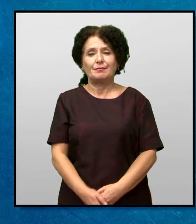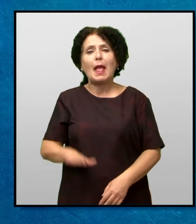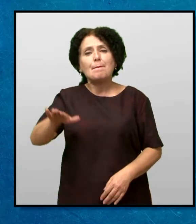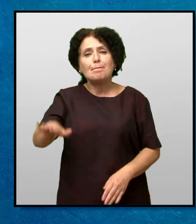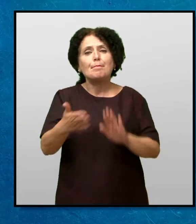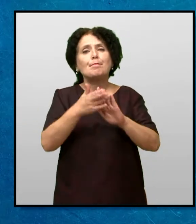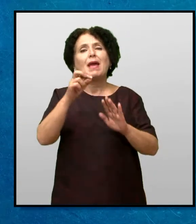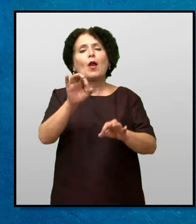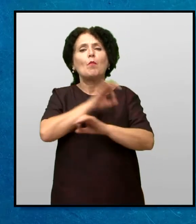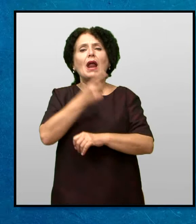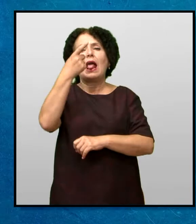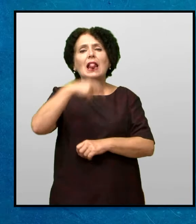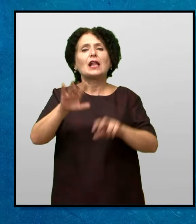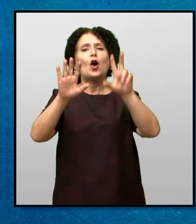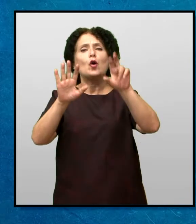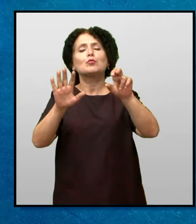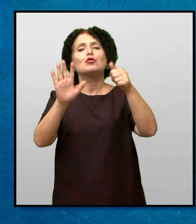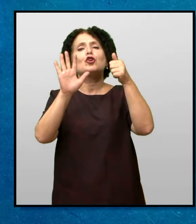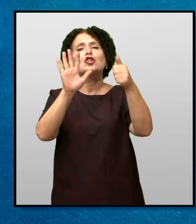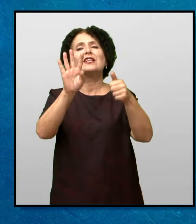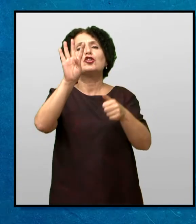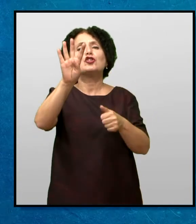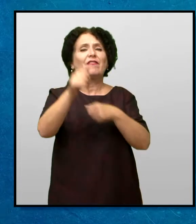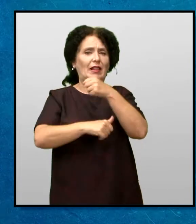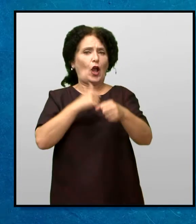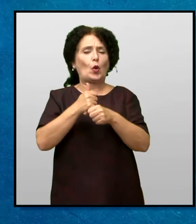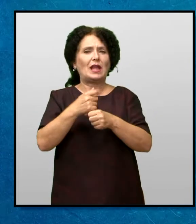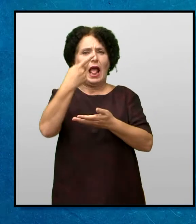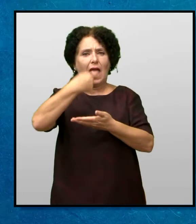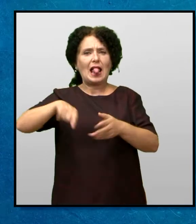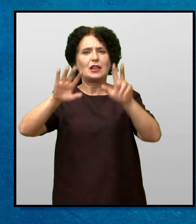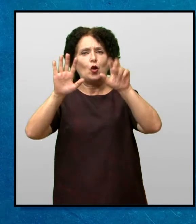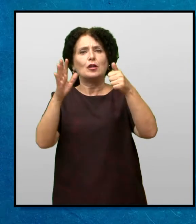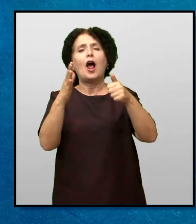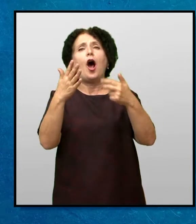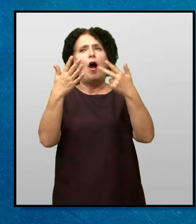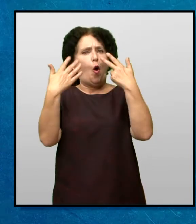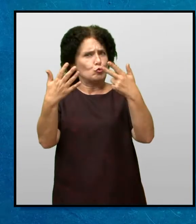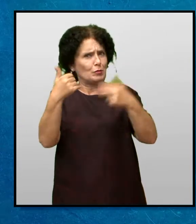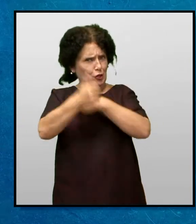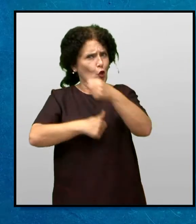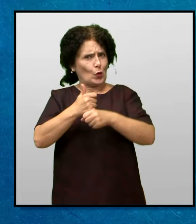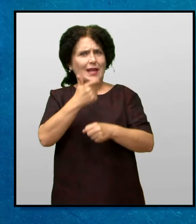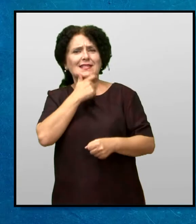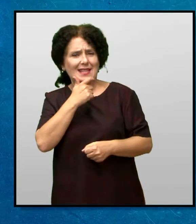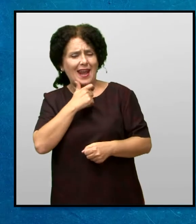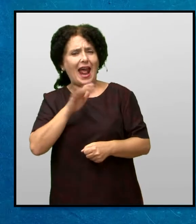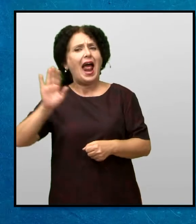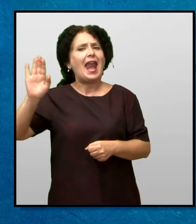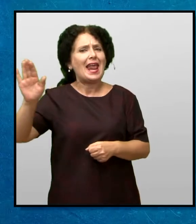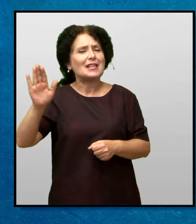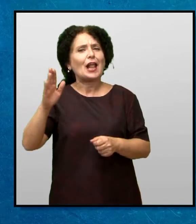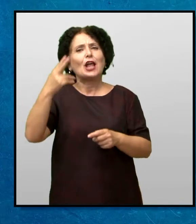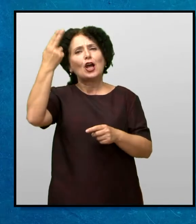Мери умре во 1864. година Кога имаше 80 години Но